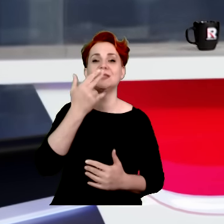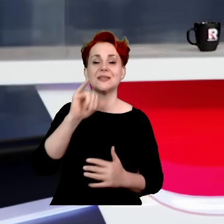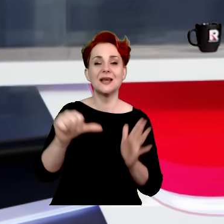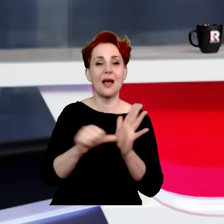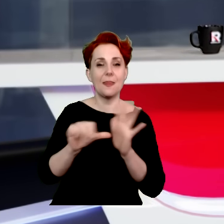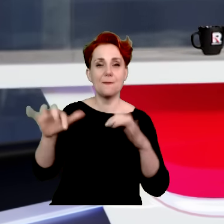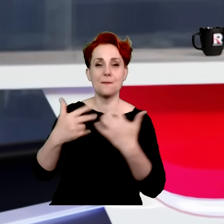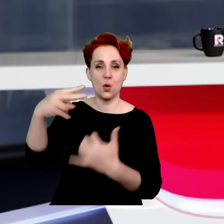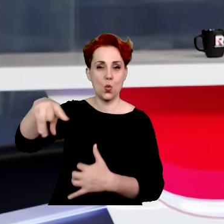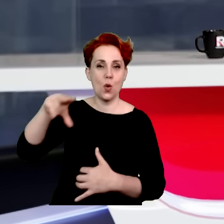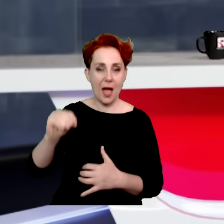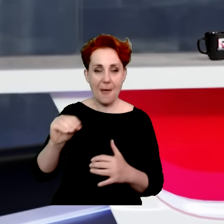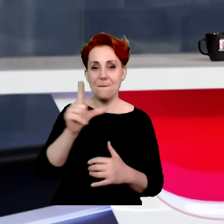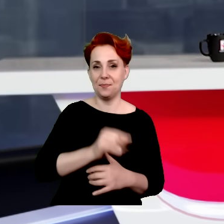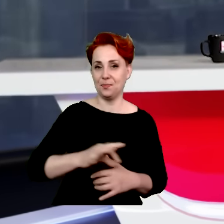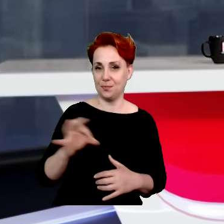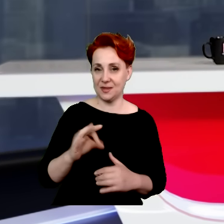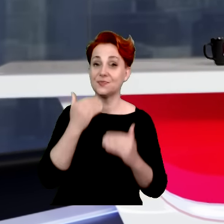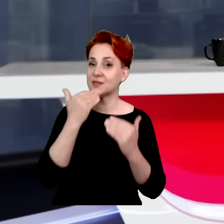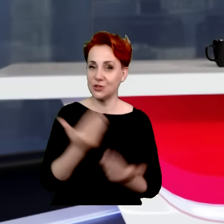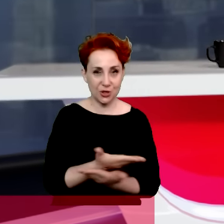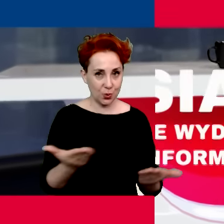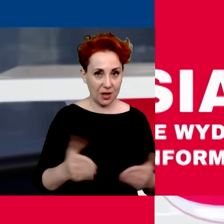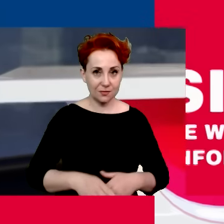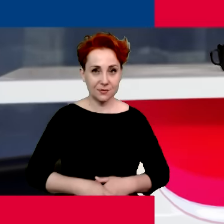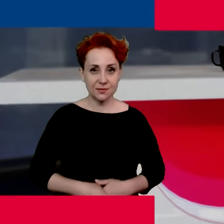Parlamentu Europejskiego, Prawa i Sprawiedliwości. Dziękujemy Państwu.